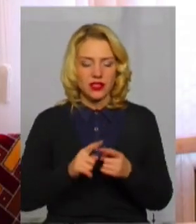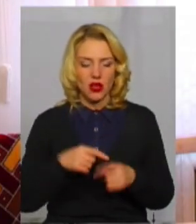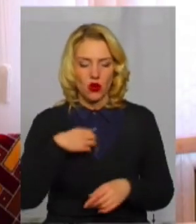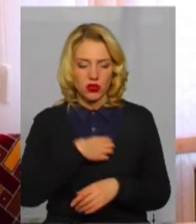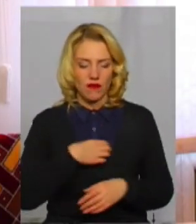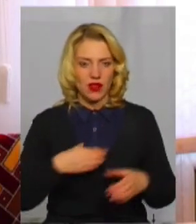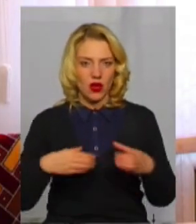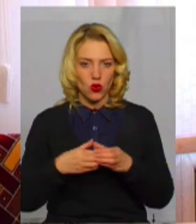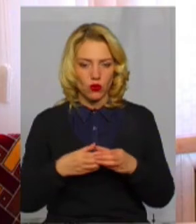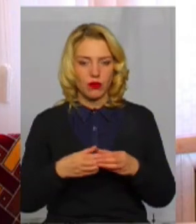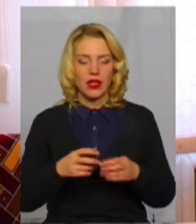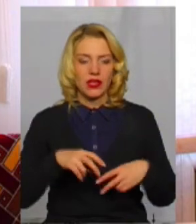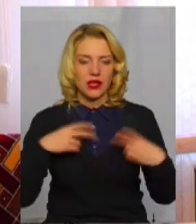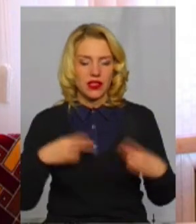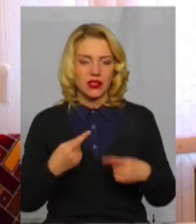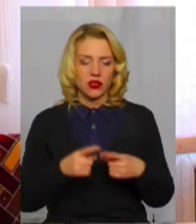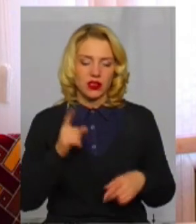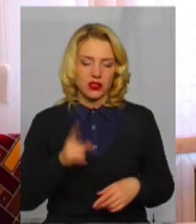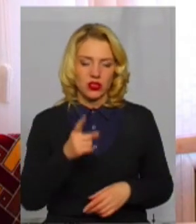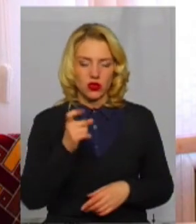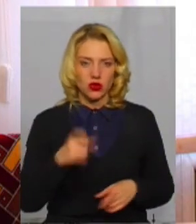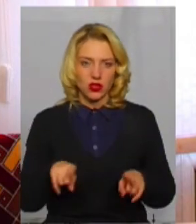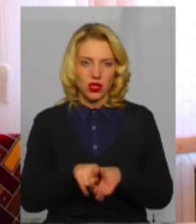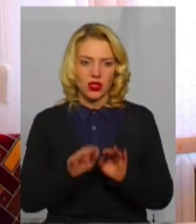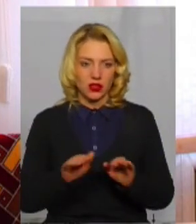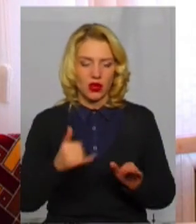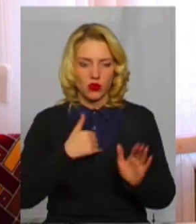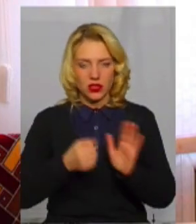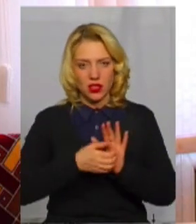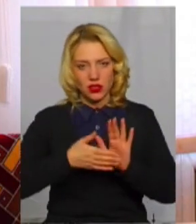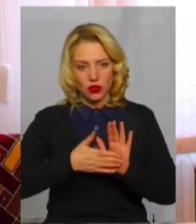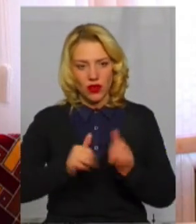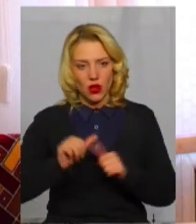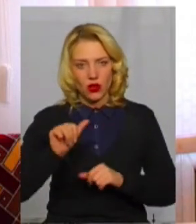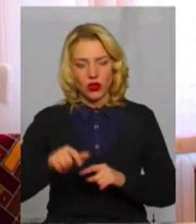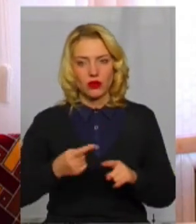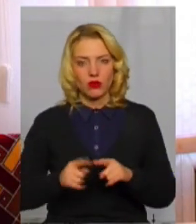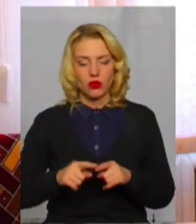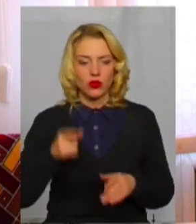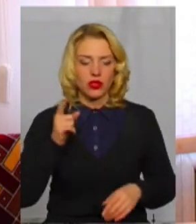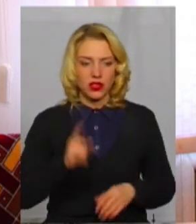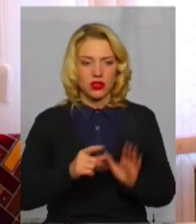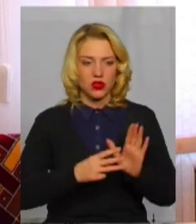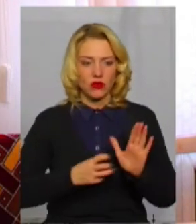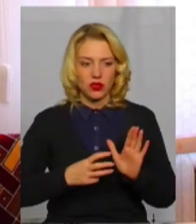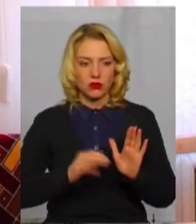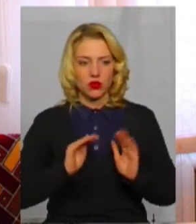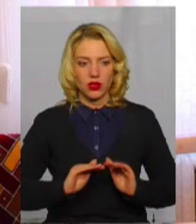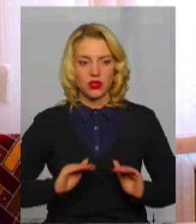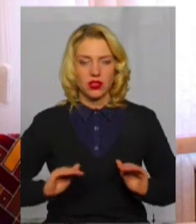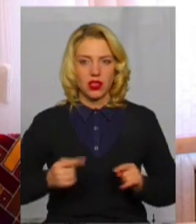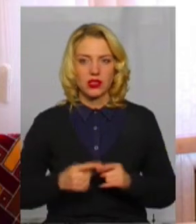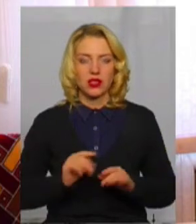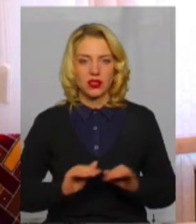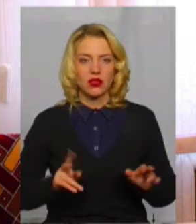контакти. 1100 таких дітей в нас зареєстровано. Крім того, біля 1800 дітей – це